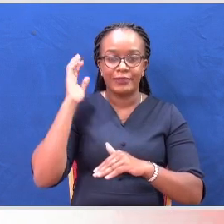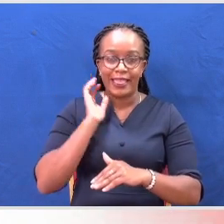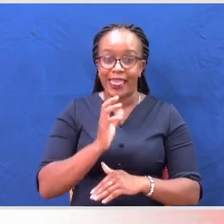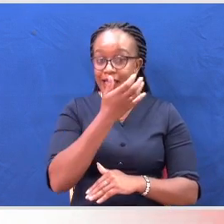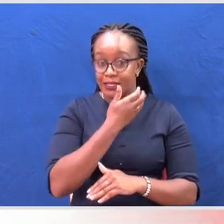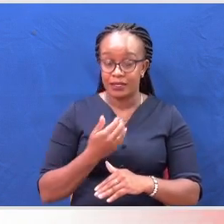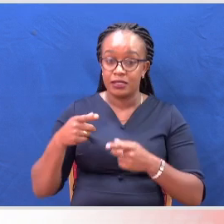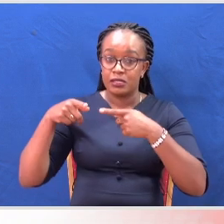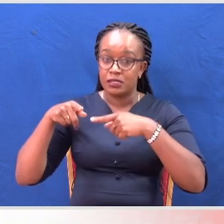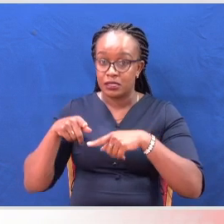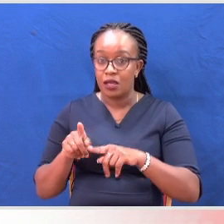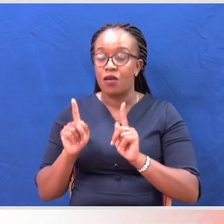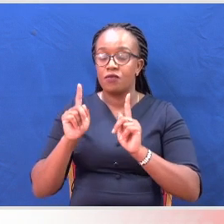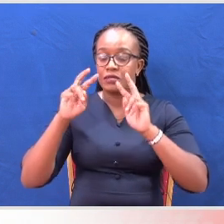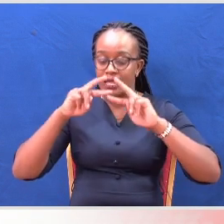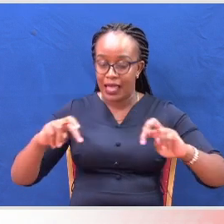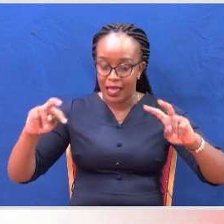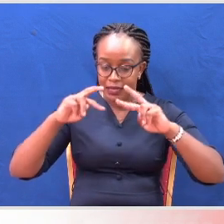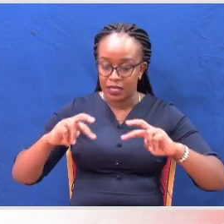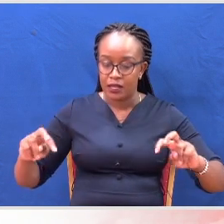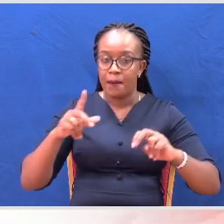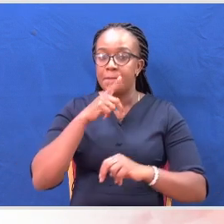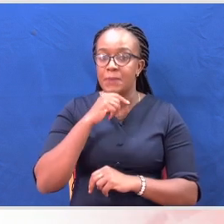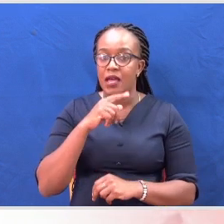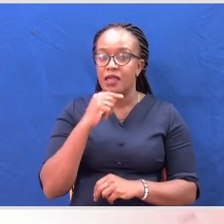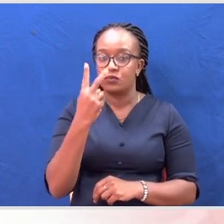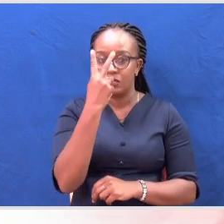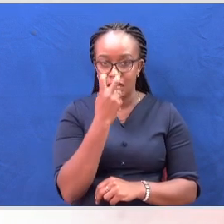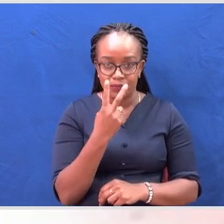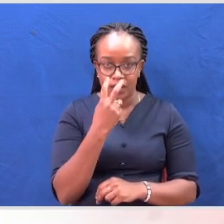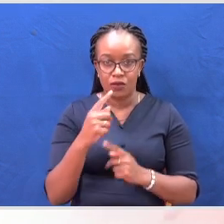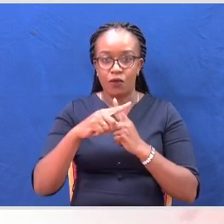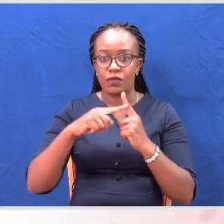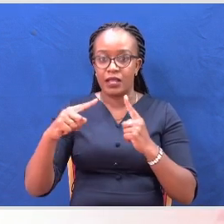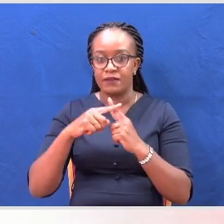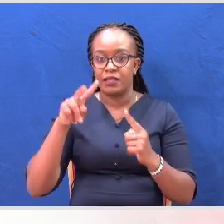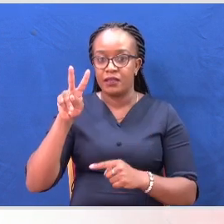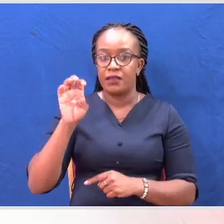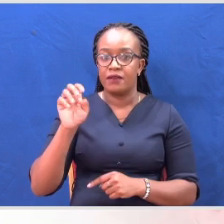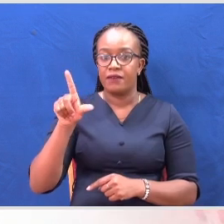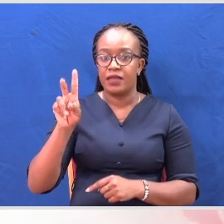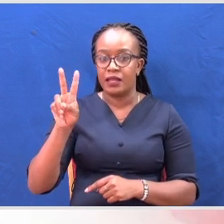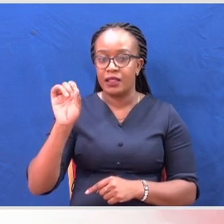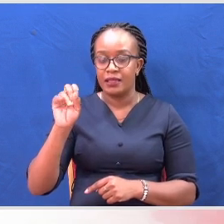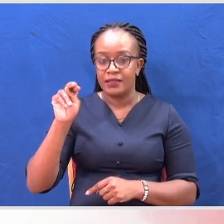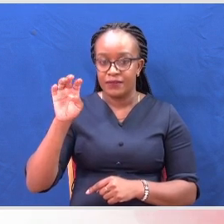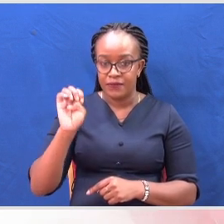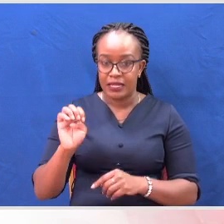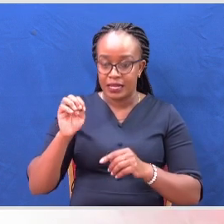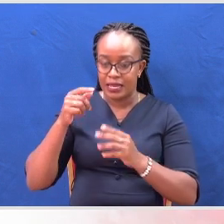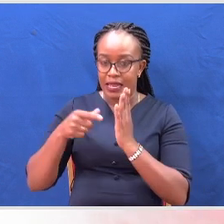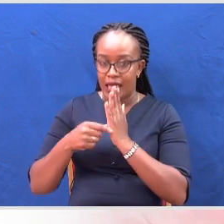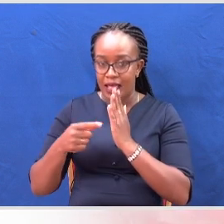safari ya kusaka Joseph Muremi, ambaye ni mshukiwa wa mauwaji ya Velvin, halietambuliwa na marafiki kama Velv,